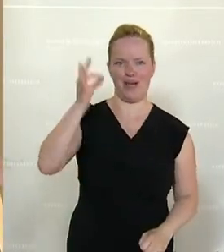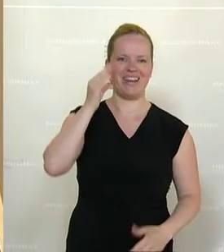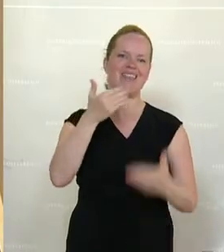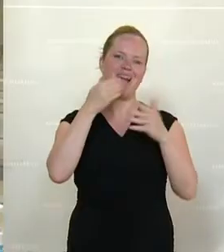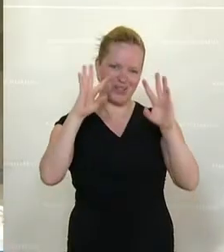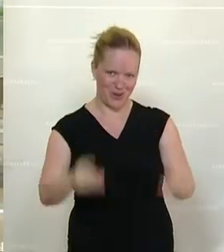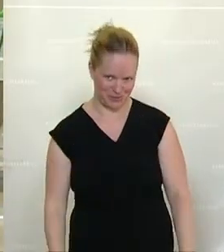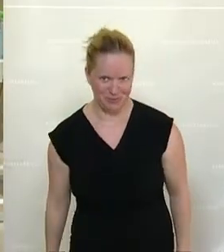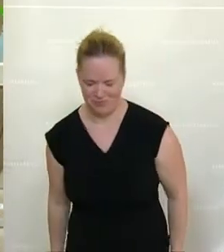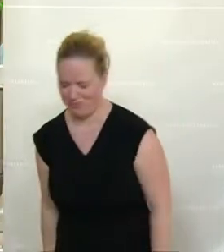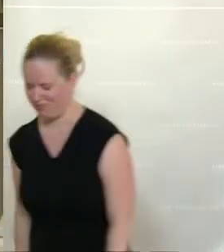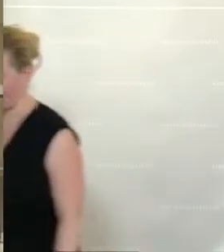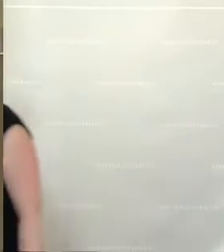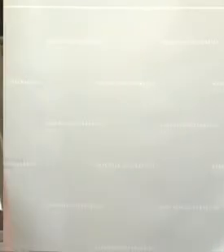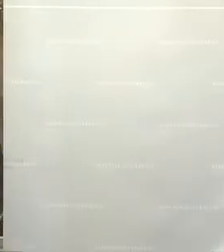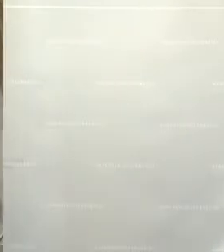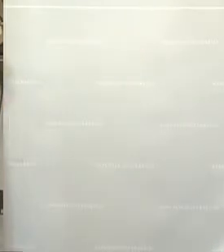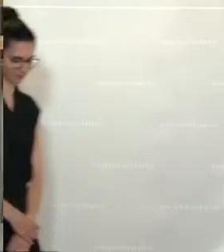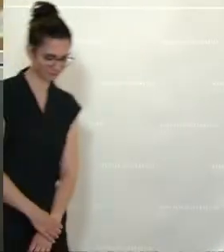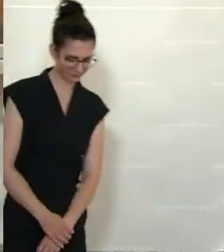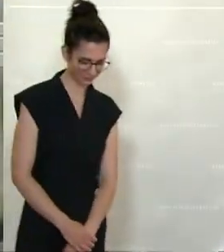vielmals. Applaus Applaus